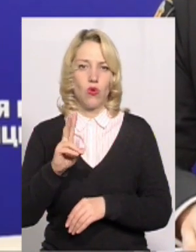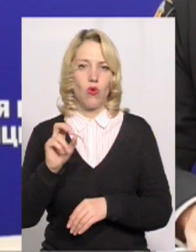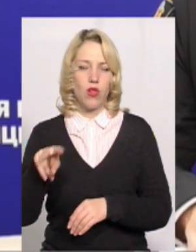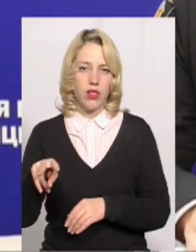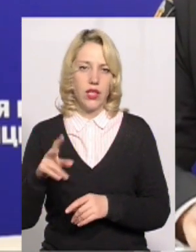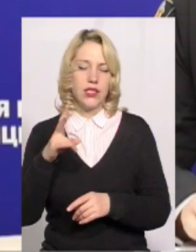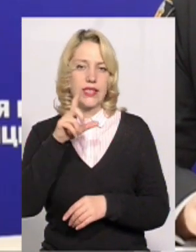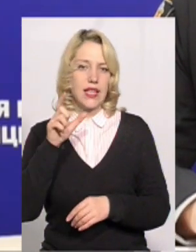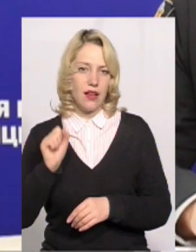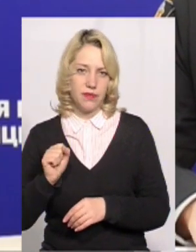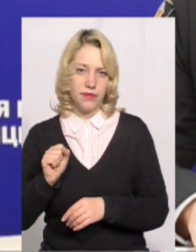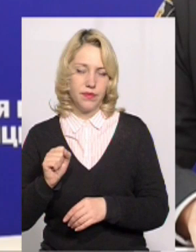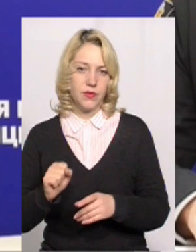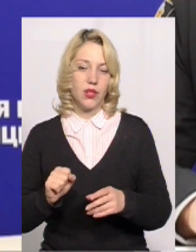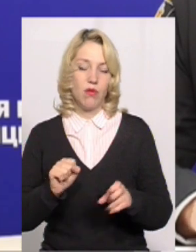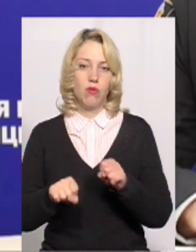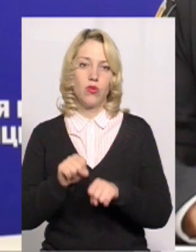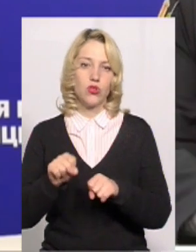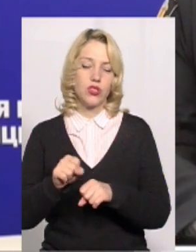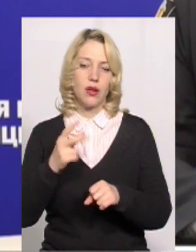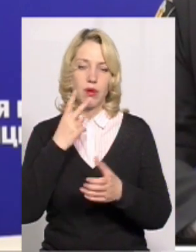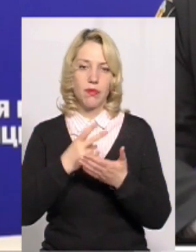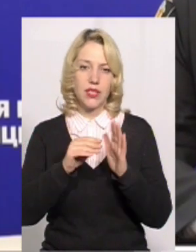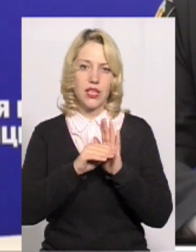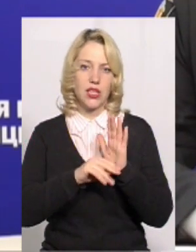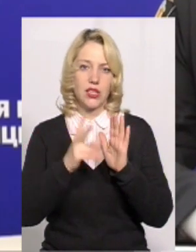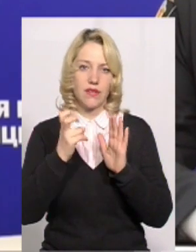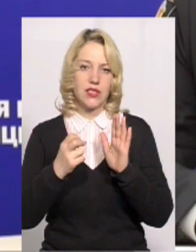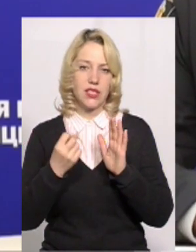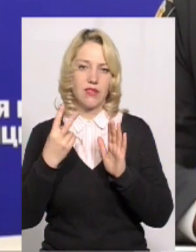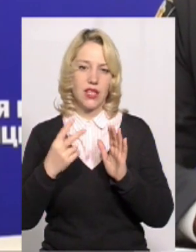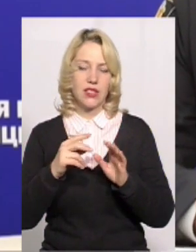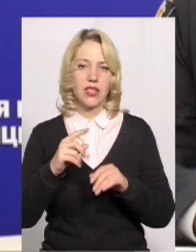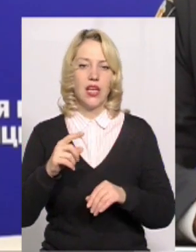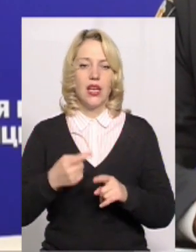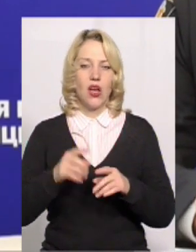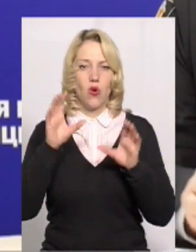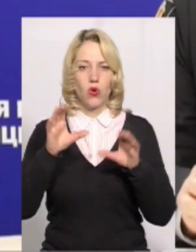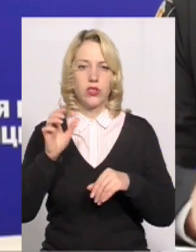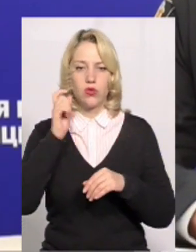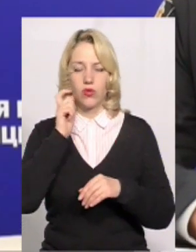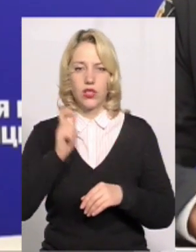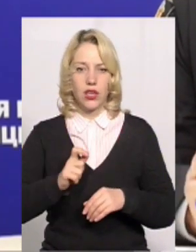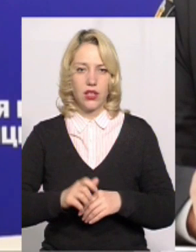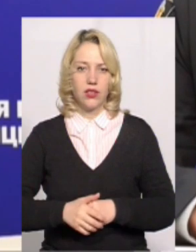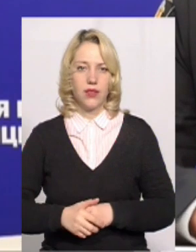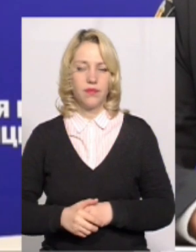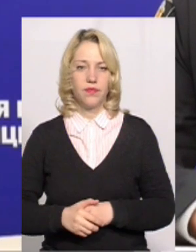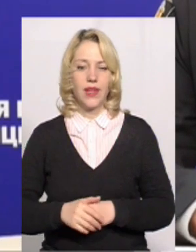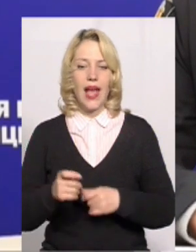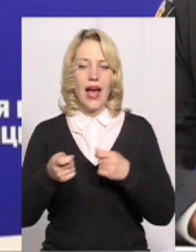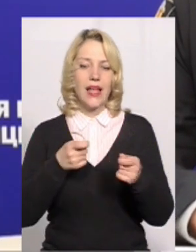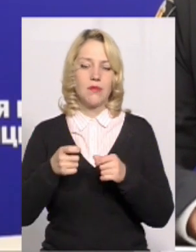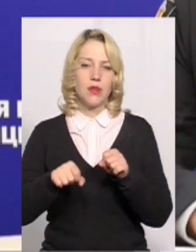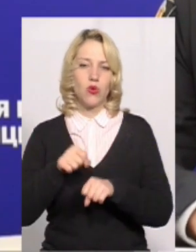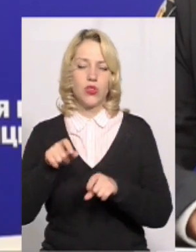правопорушення, передбачене статтею 212 зі значком 10 Кодексу України про адмінправопорушення. А